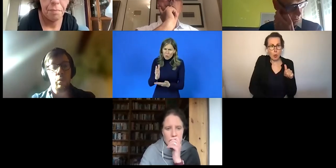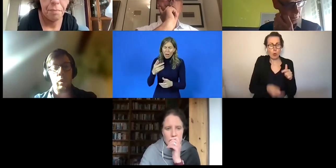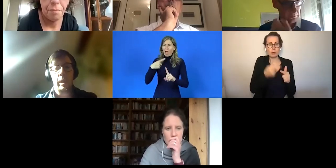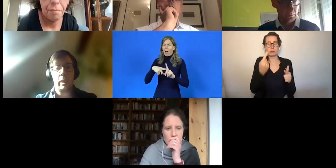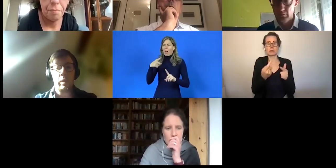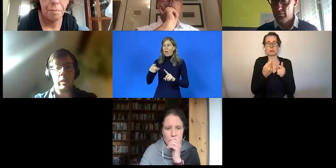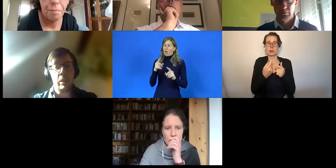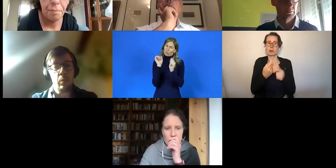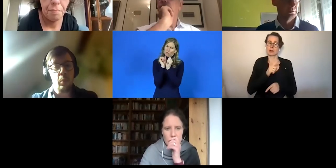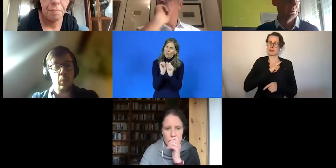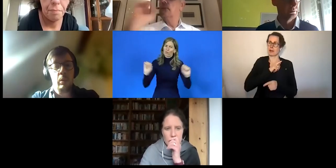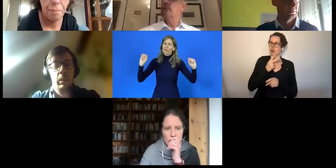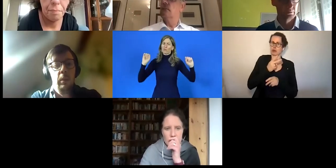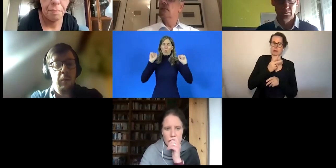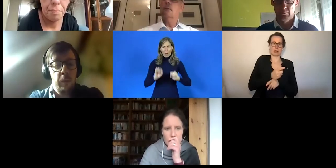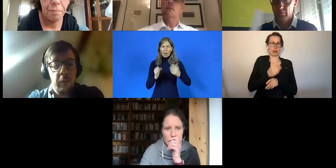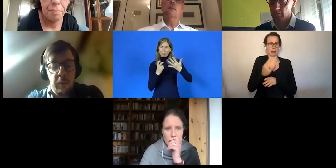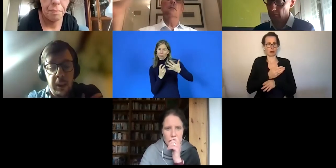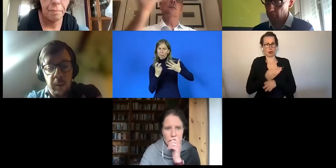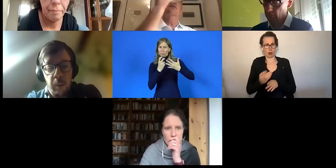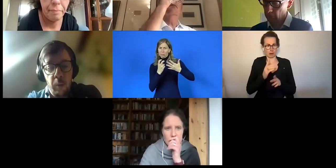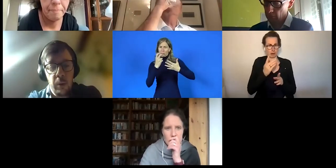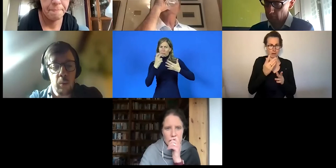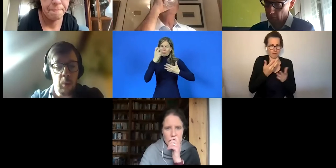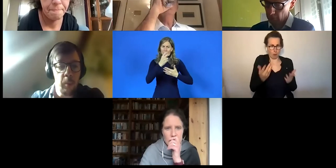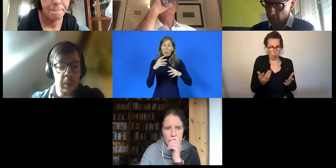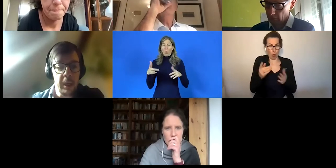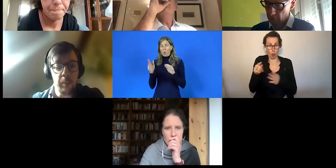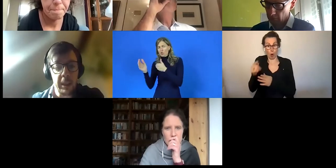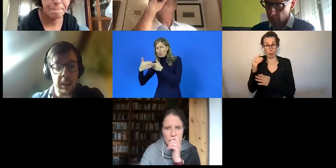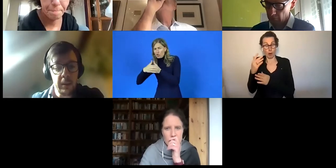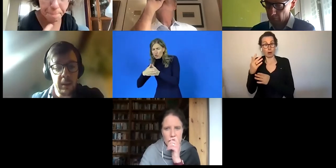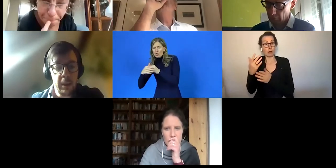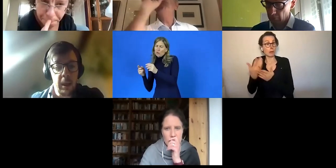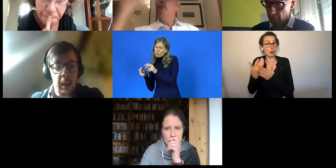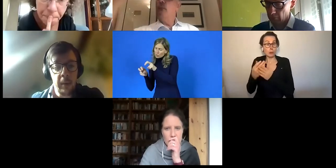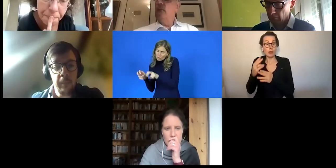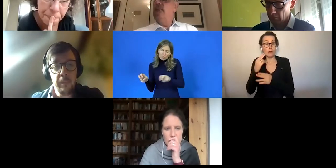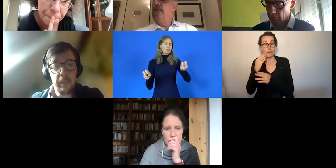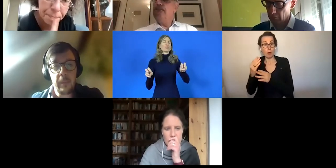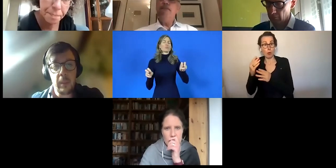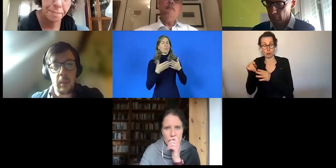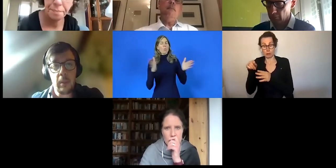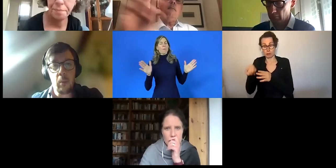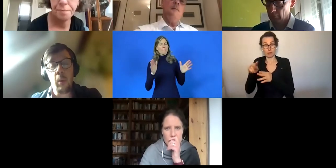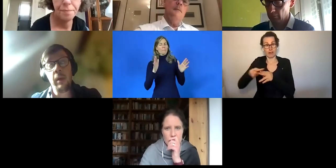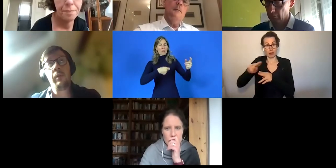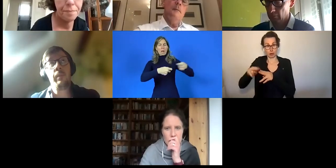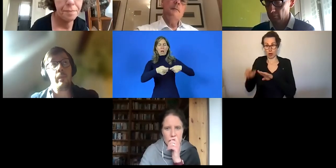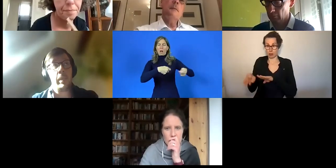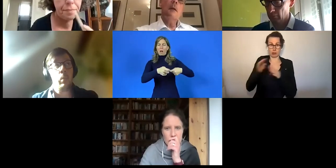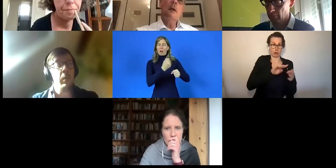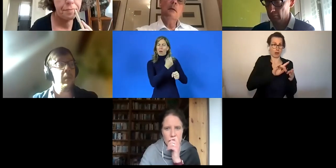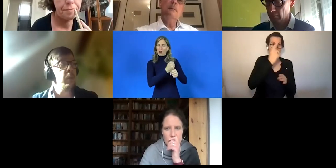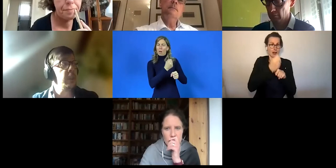Mindestlöhne erhalten und die Vereinigungsfreiheit nutzen können, aber dann eben auch